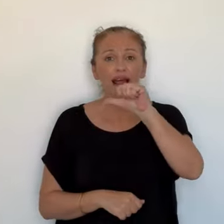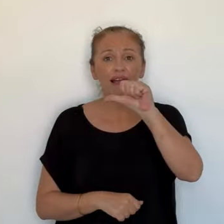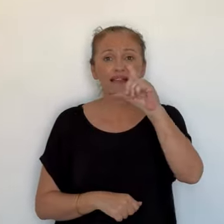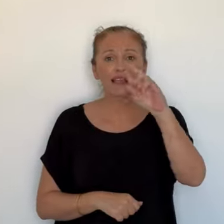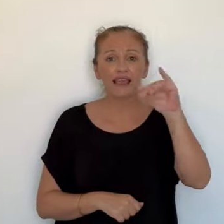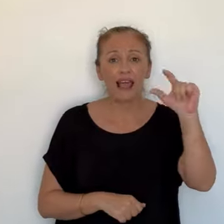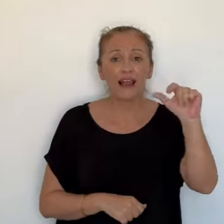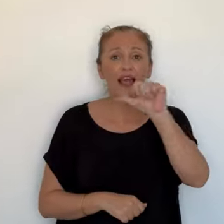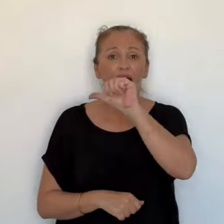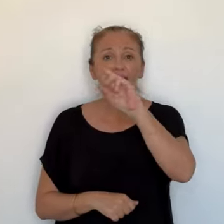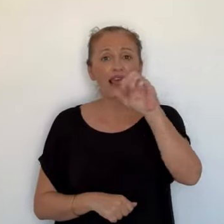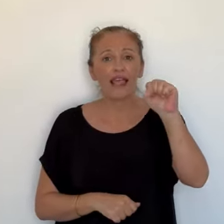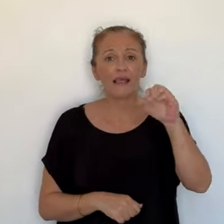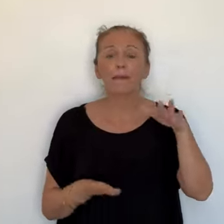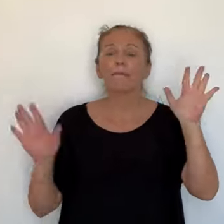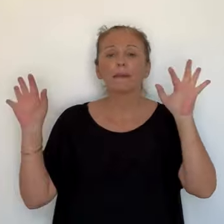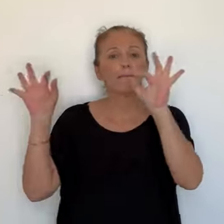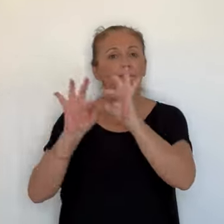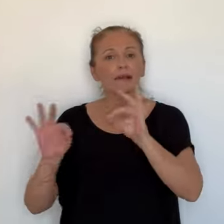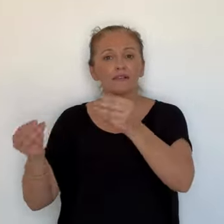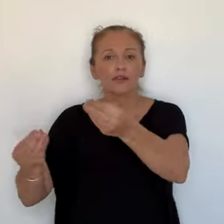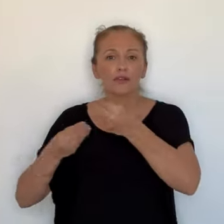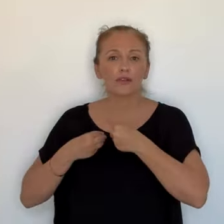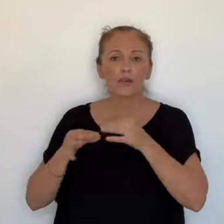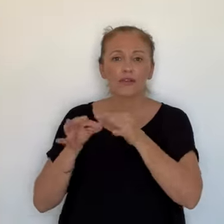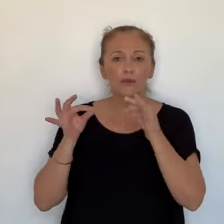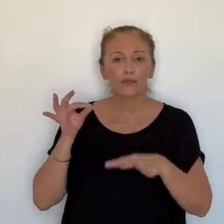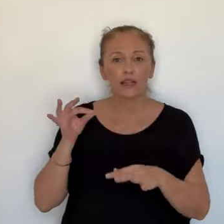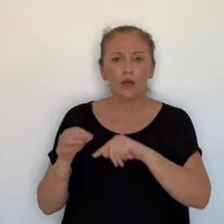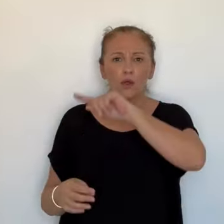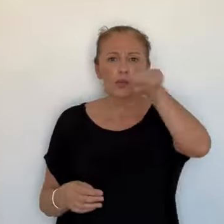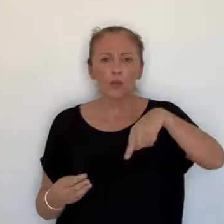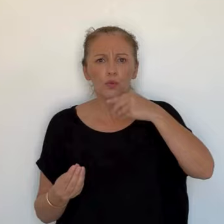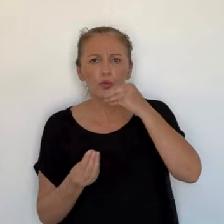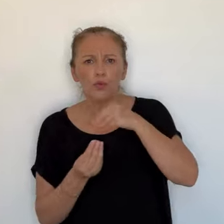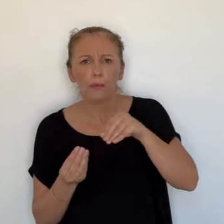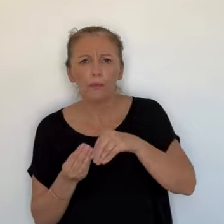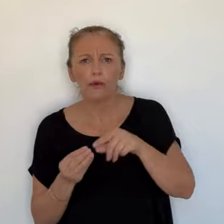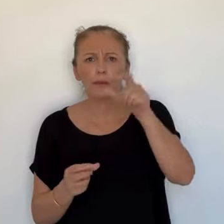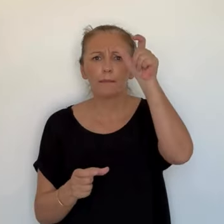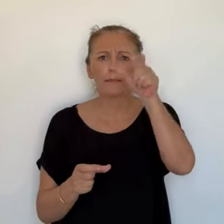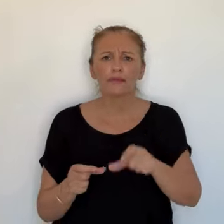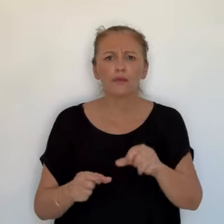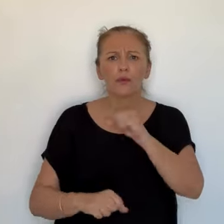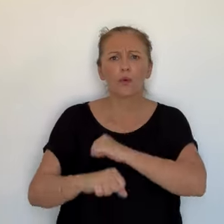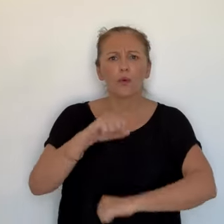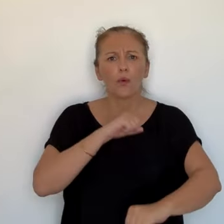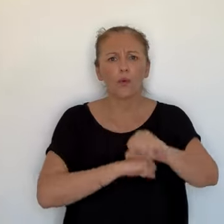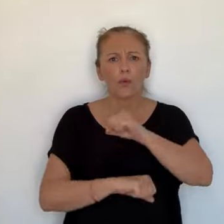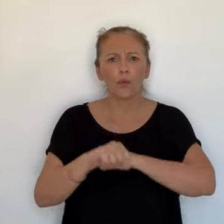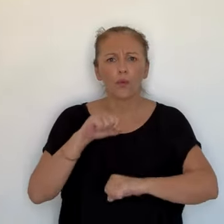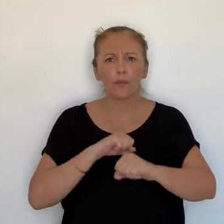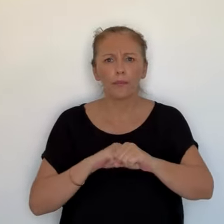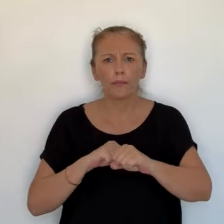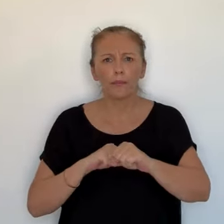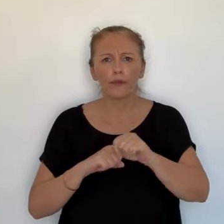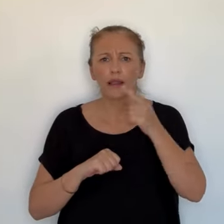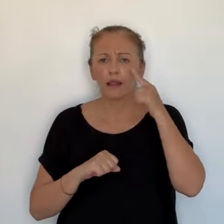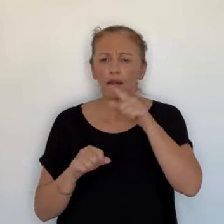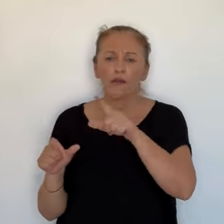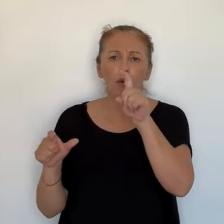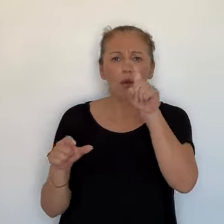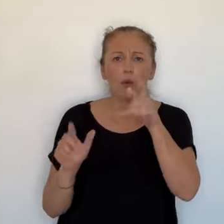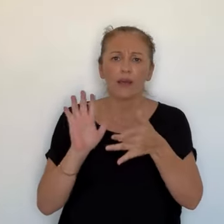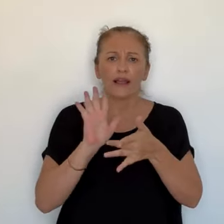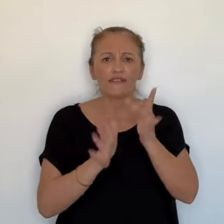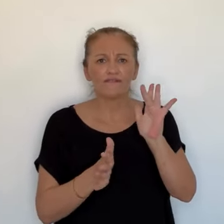pollutions ? Des prélèvements ont été réalisés par l'ADREAL et l'ARS. Aucune communication n'a été faite. Autre question, l'exploitant a-t-il